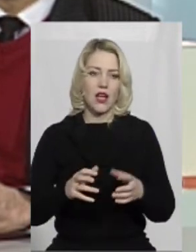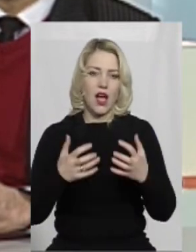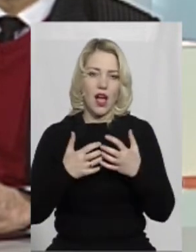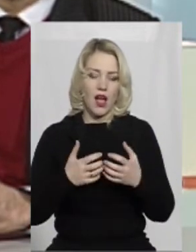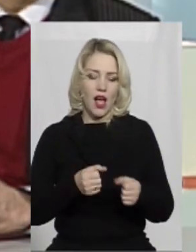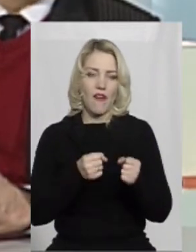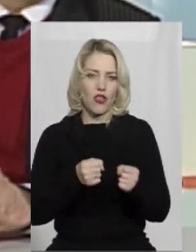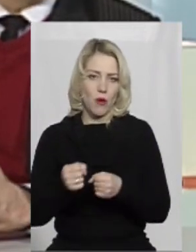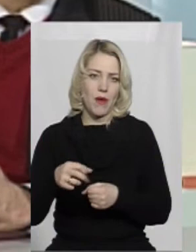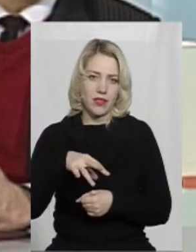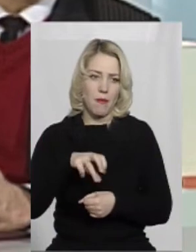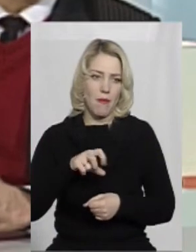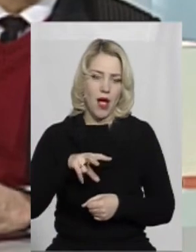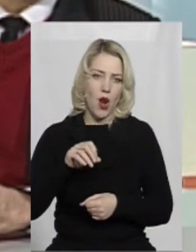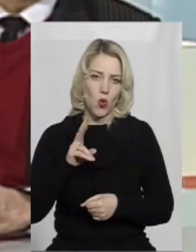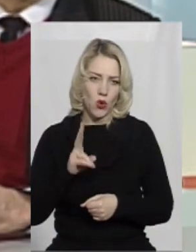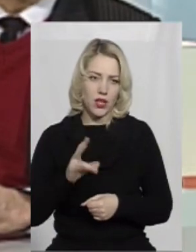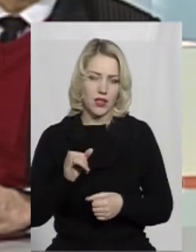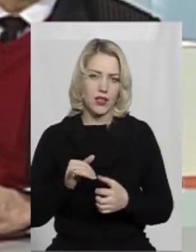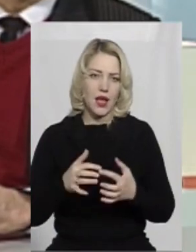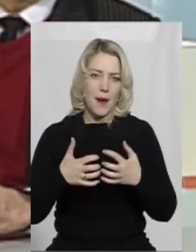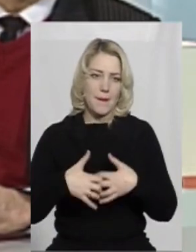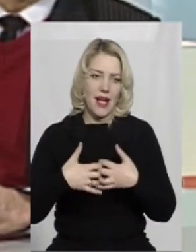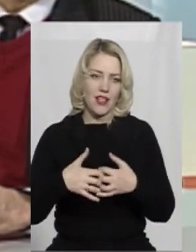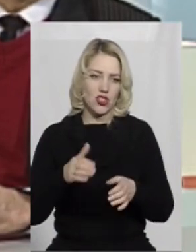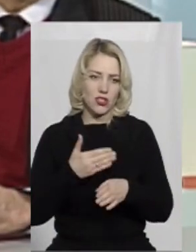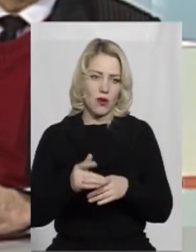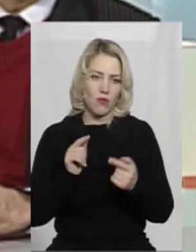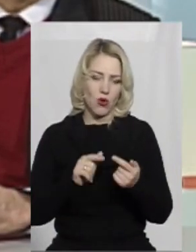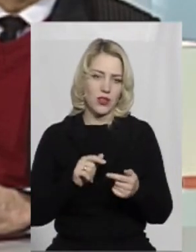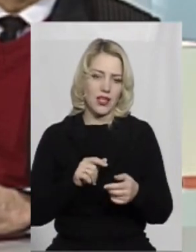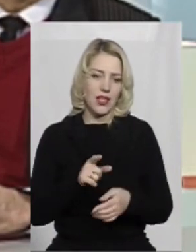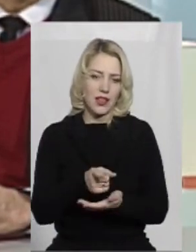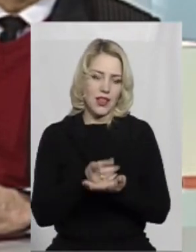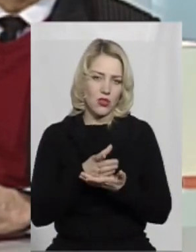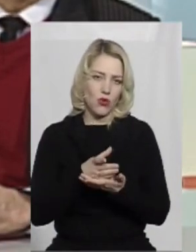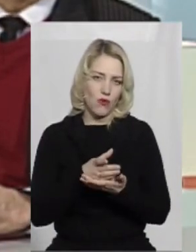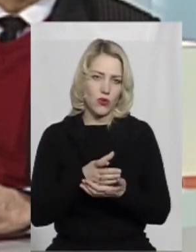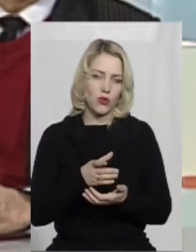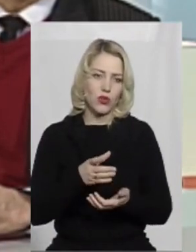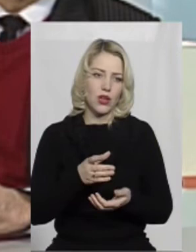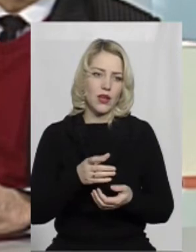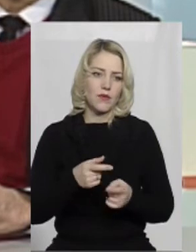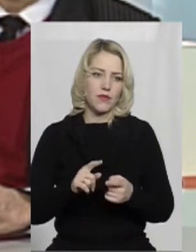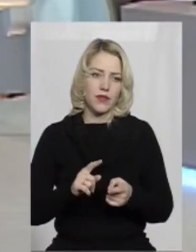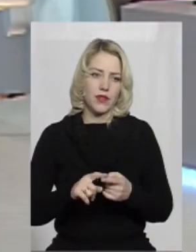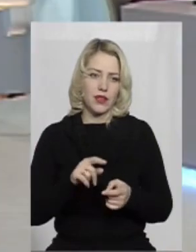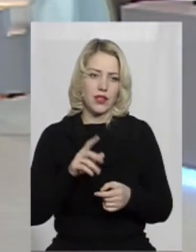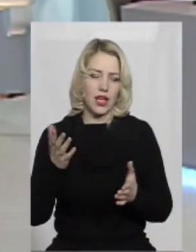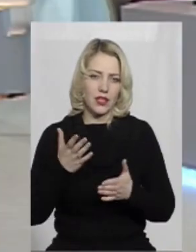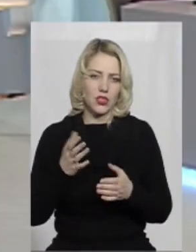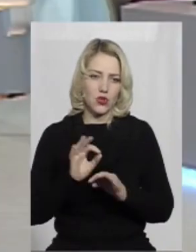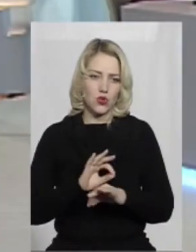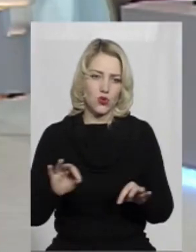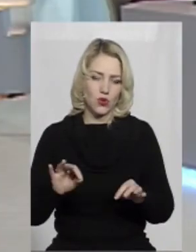«Малюк» і механічну частину протитанку ракетного коптусу «Стунг-Ханапе», які